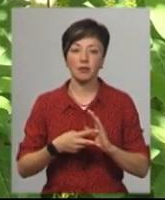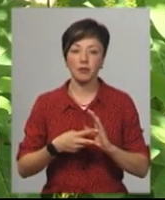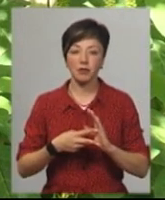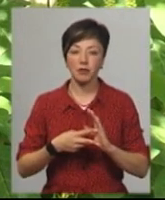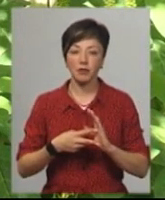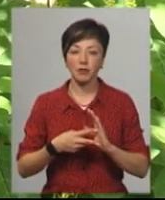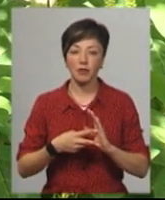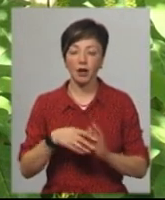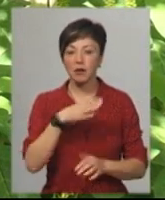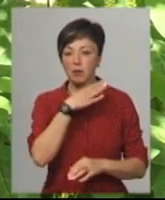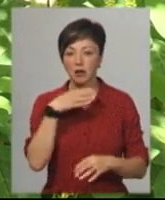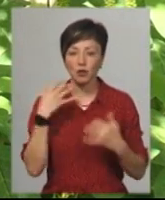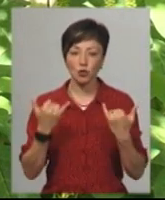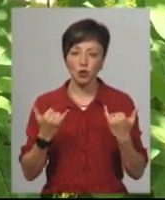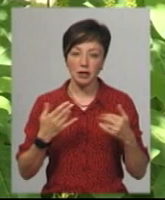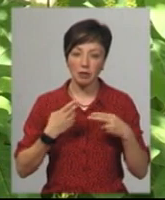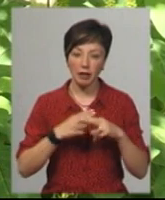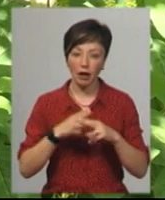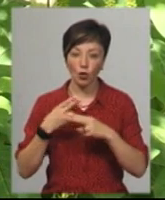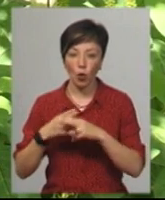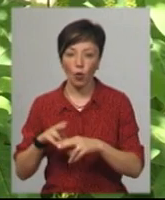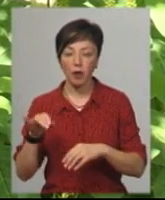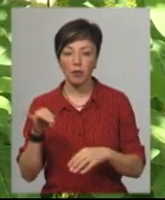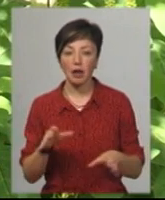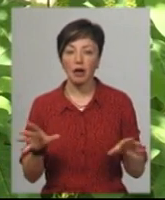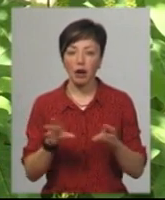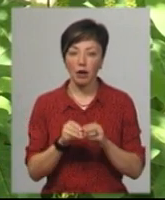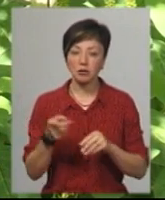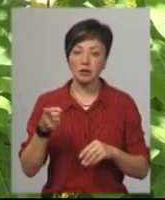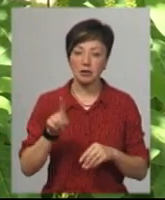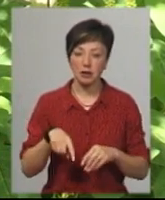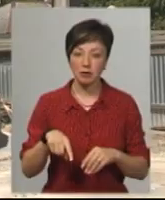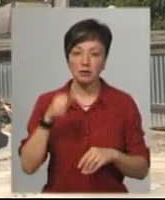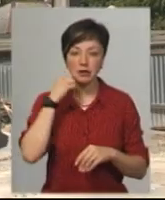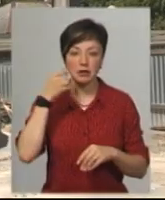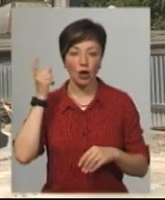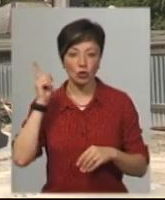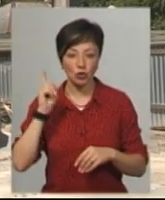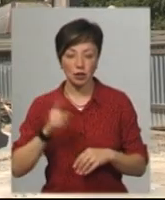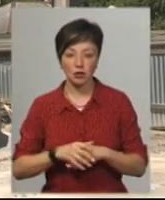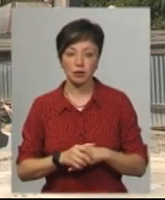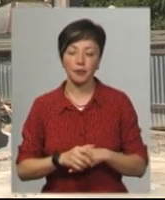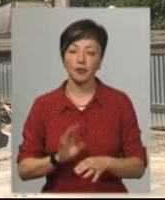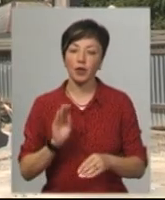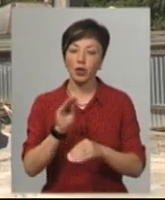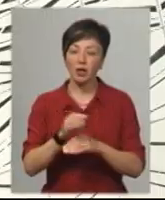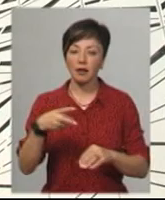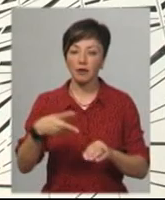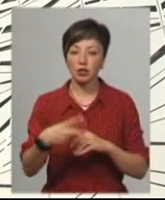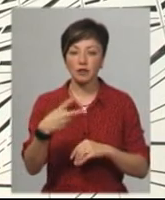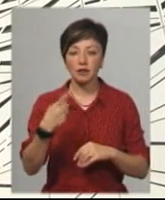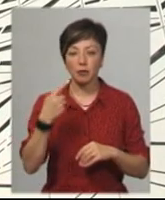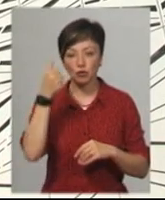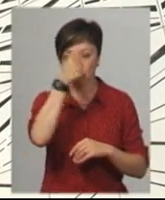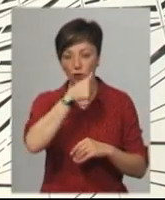З багатьма сучасними технологіями, але разом з тим і з старожитностями. Артем Ромасюков додає, в 2021